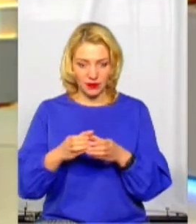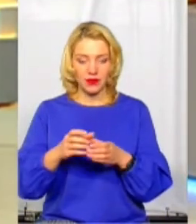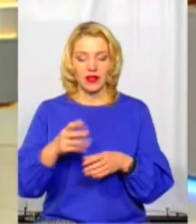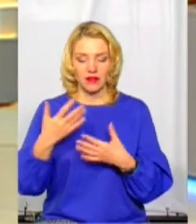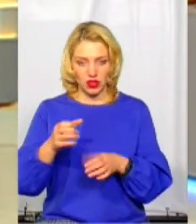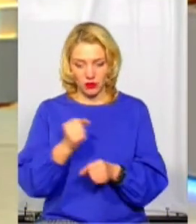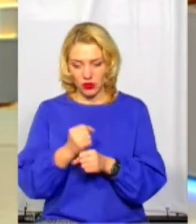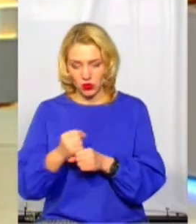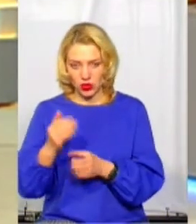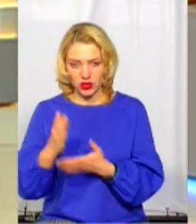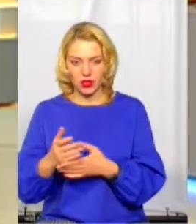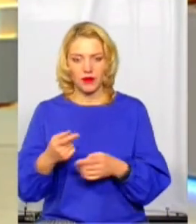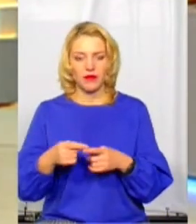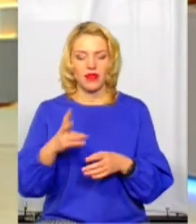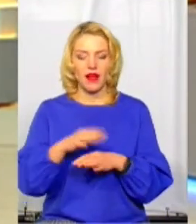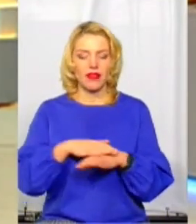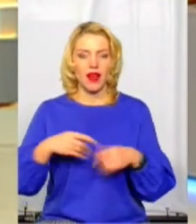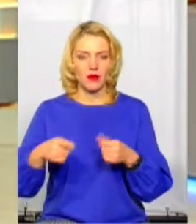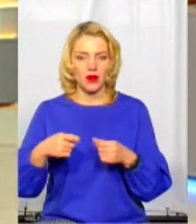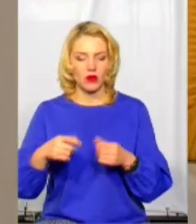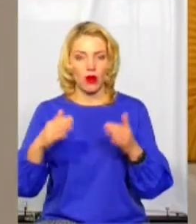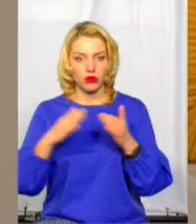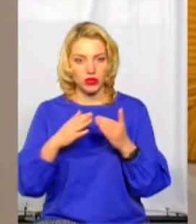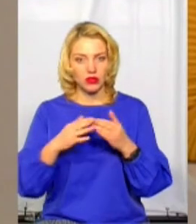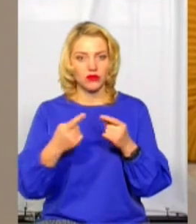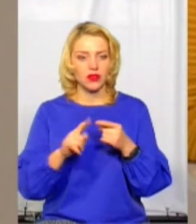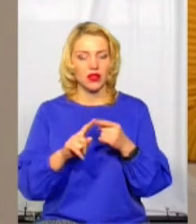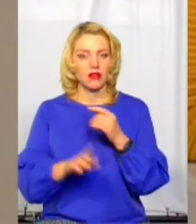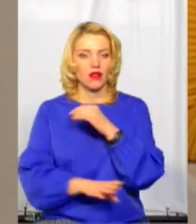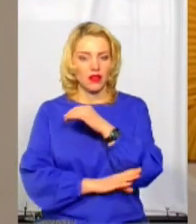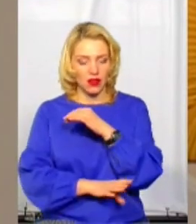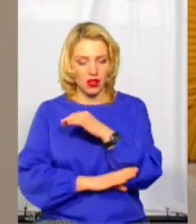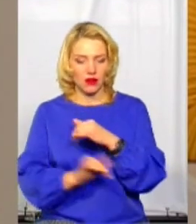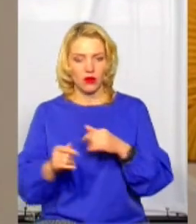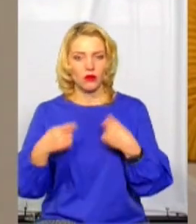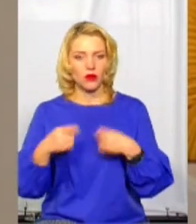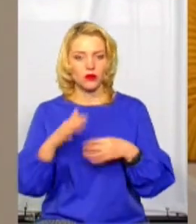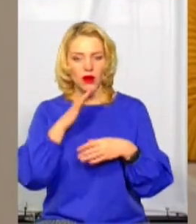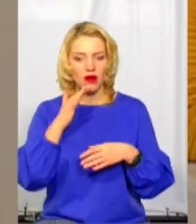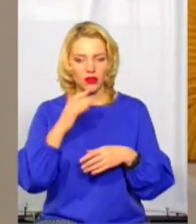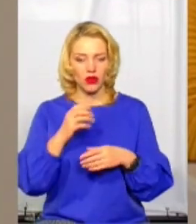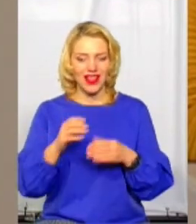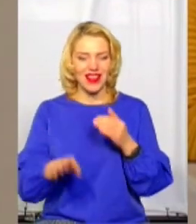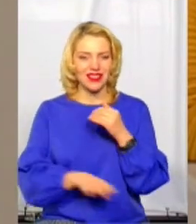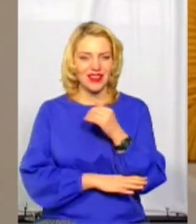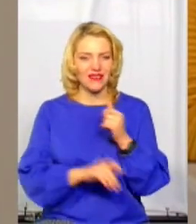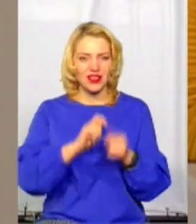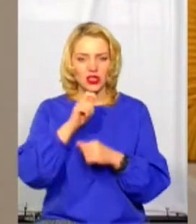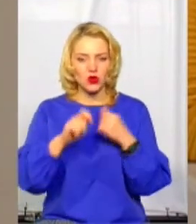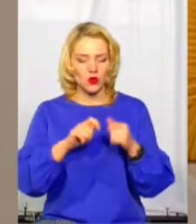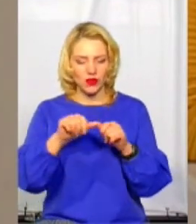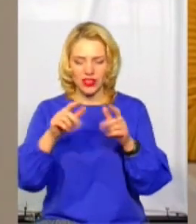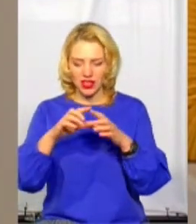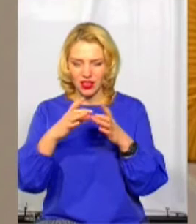будиночки вони із дерева, продають багато дерев'яних сувенірів, іграшків, крім того, там працюють засоби, які